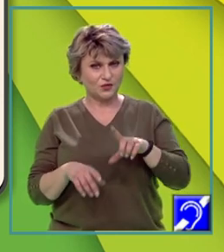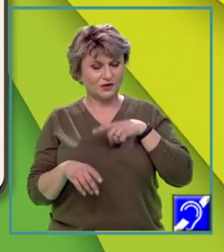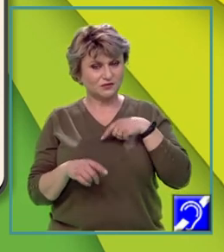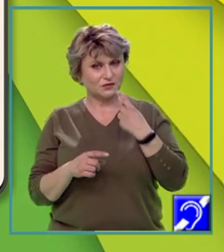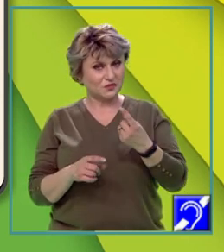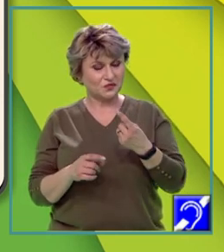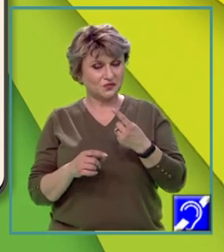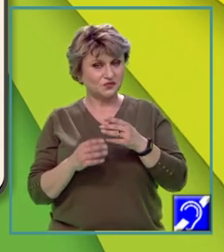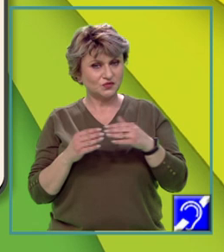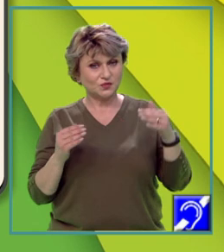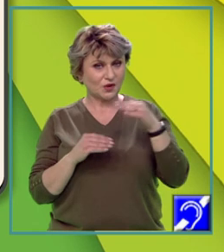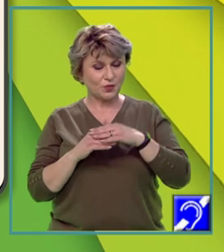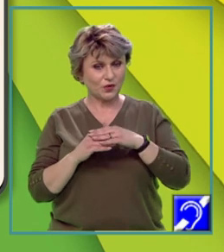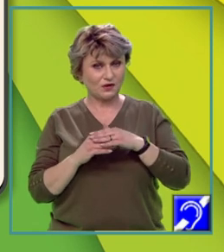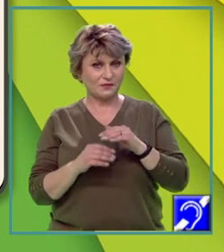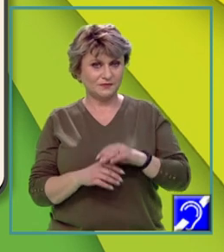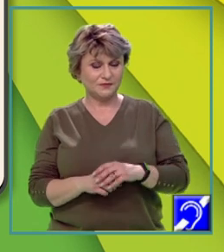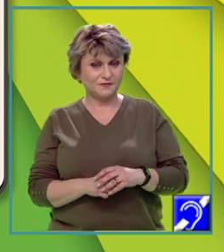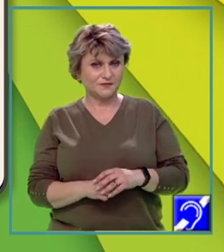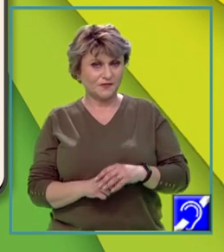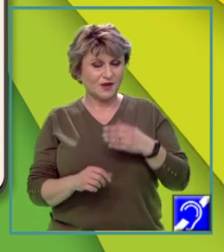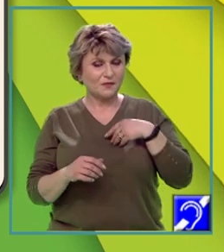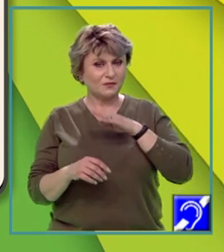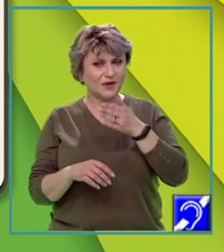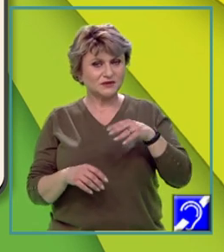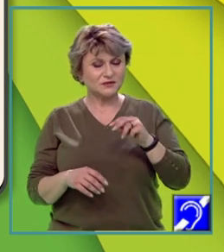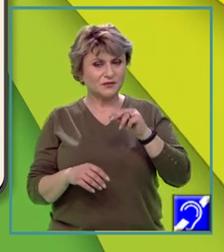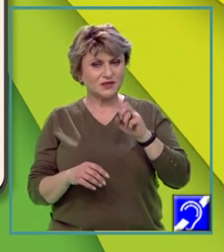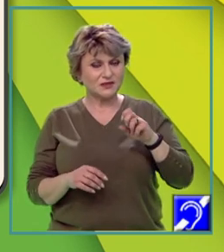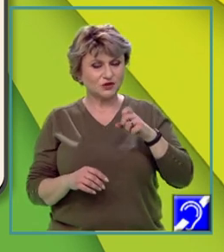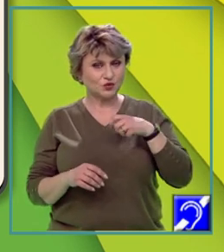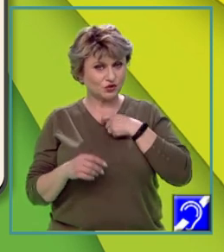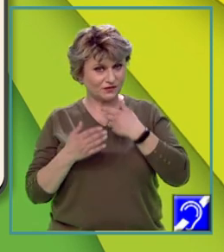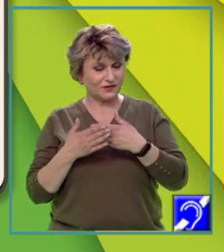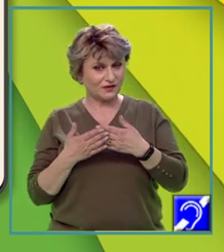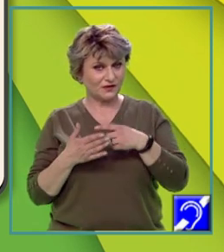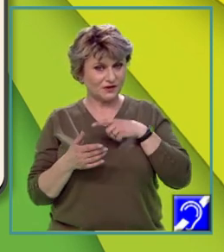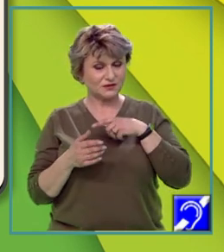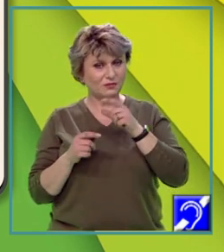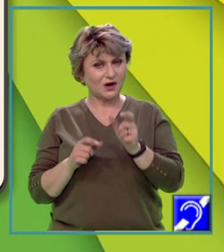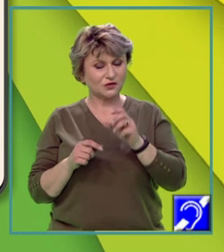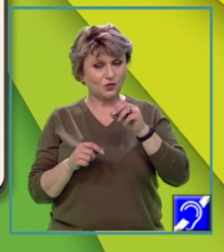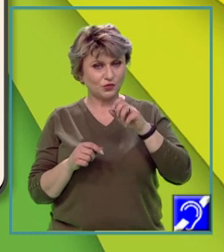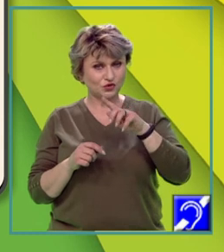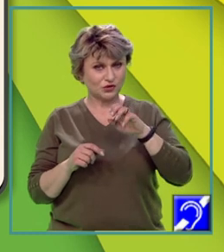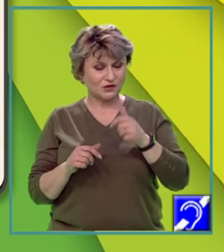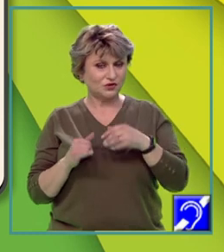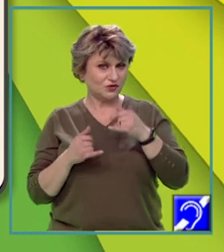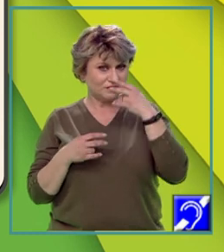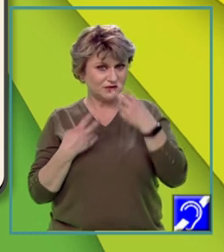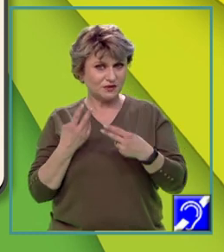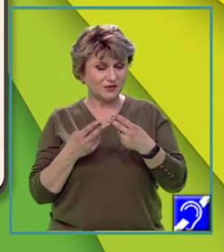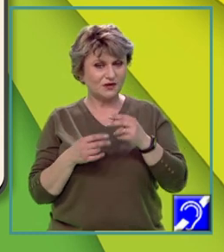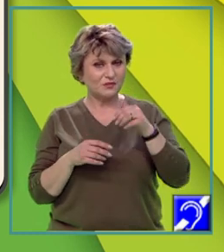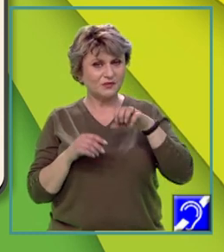o anumită suprapunere. Peisajul geografic este partea omogenă și vizibilă a mediului